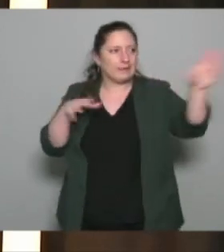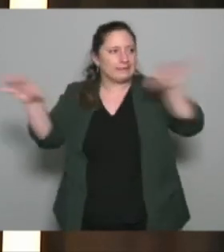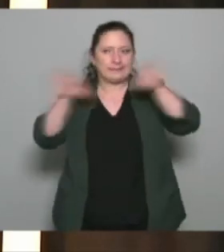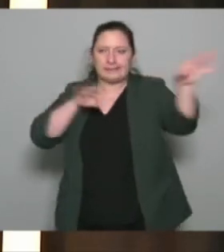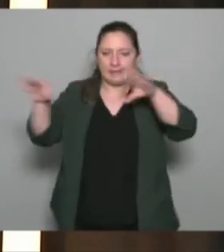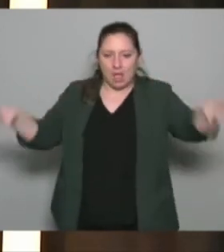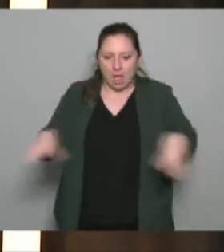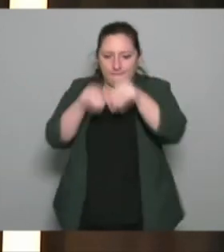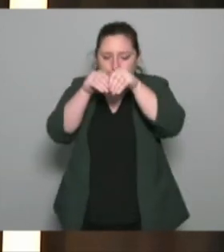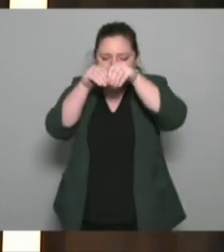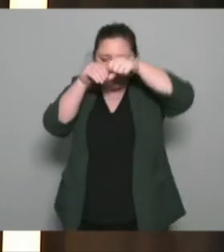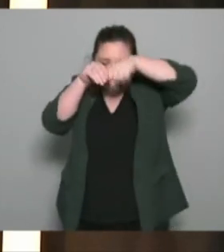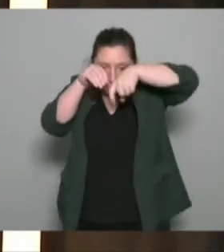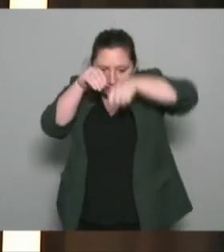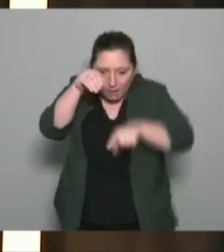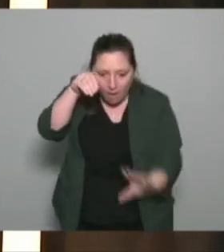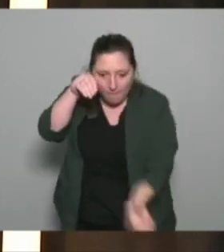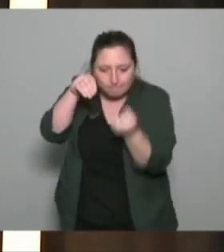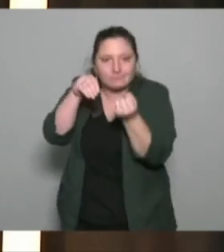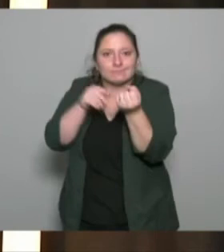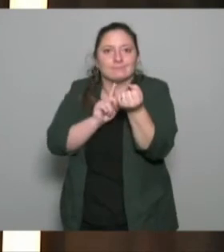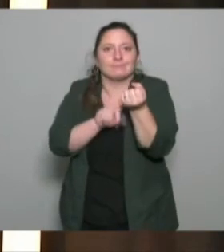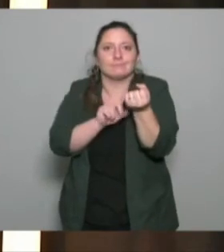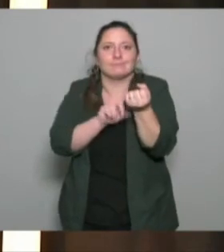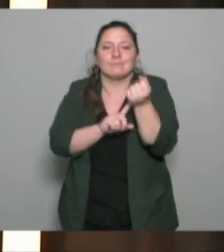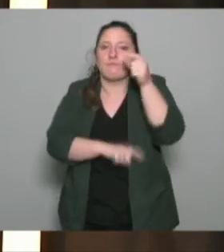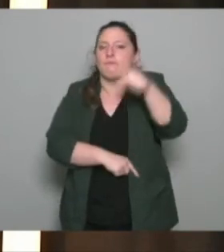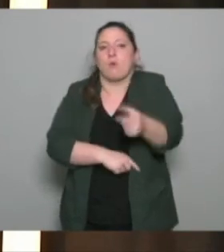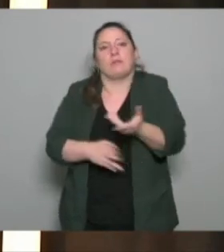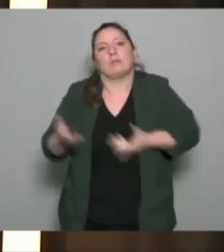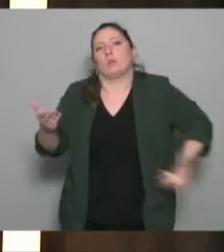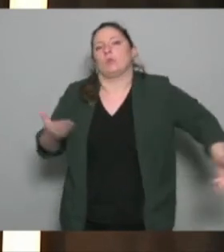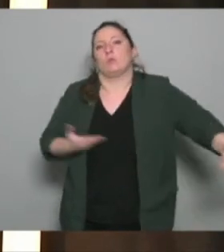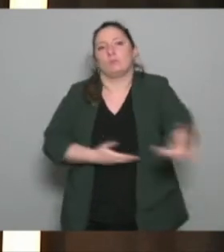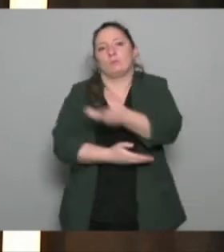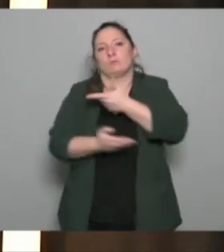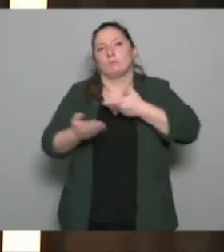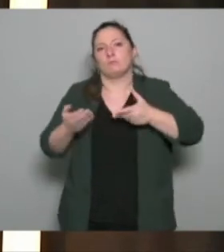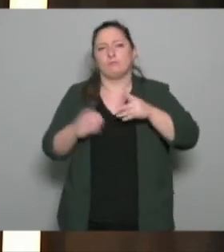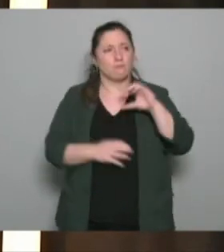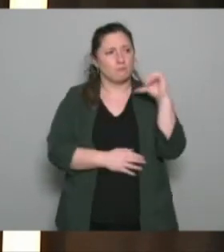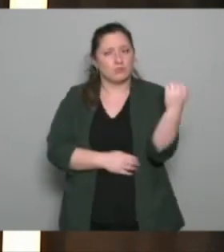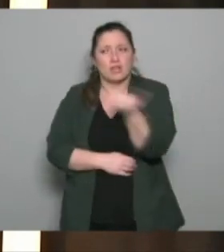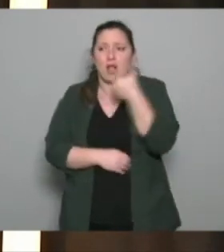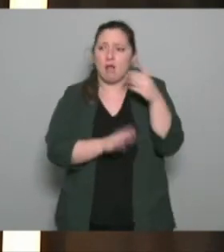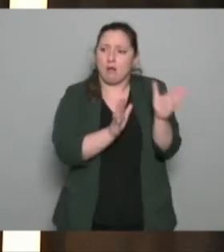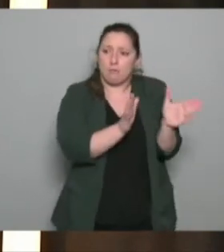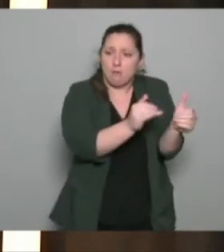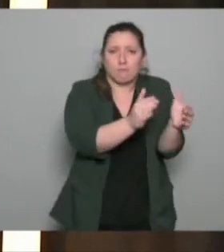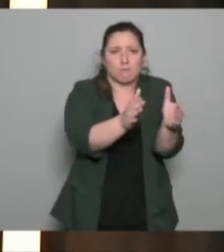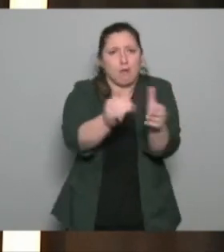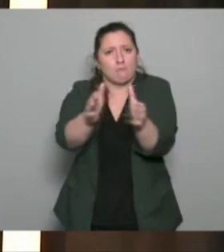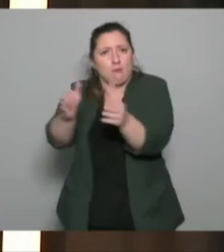il faut le discuter dans chacun de nos collectifs de travail pour élaborer